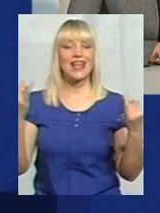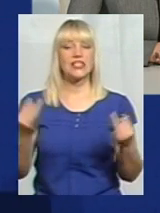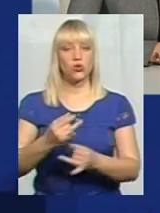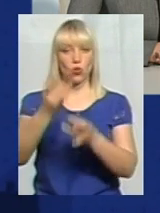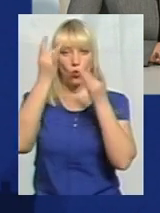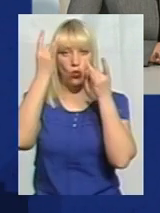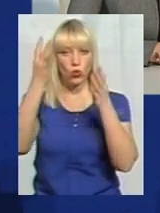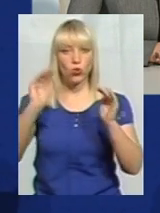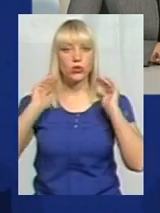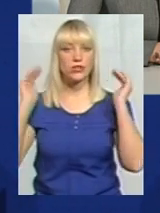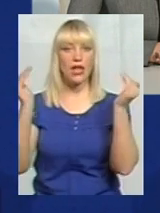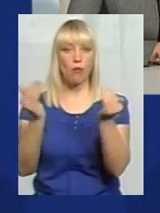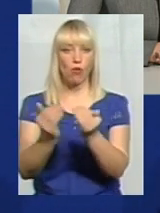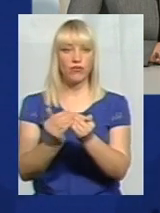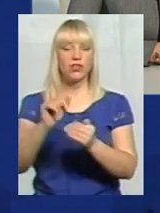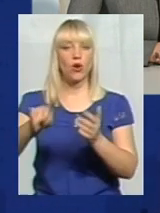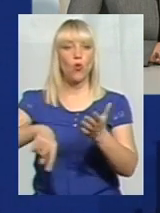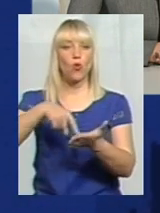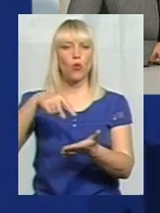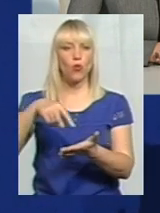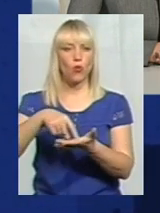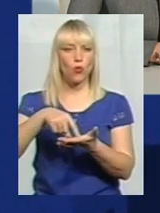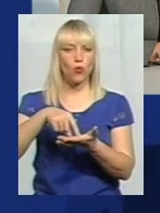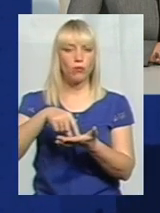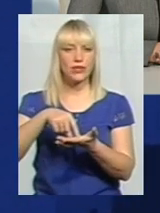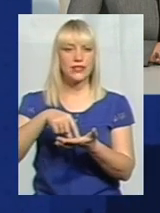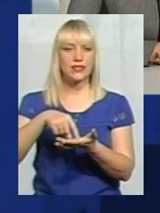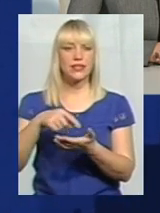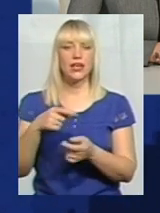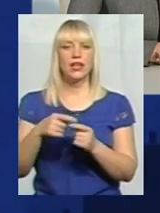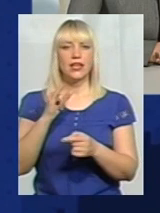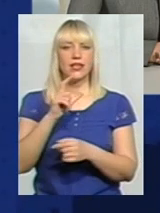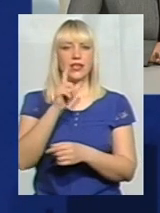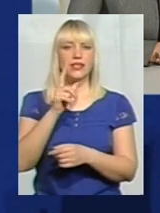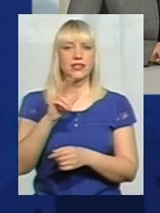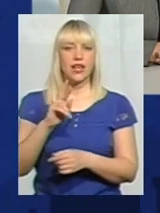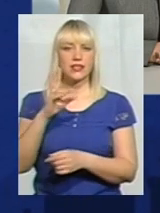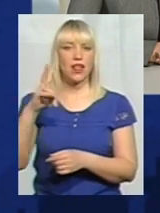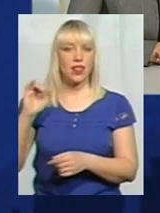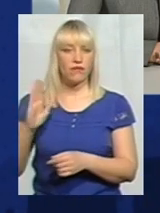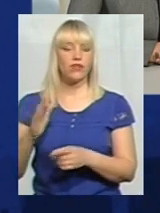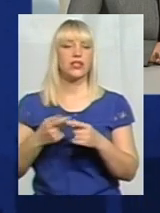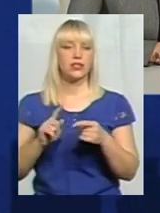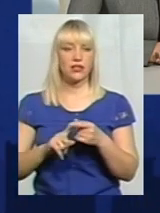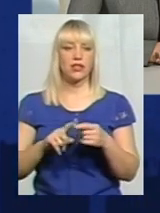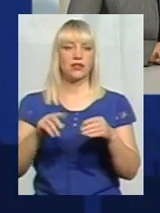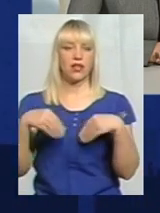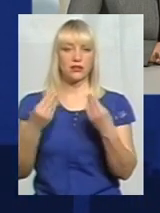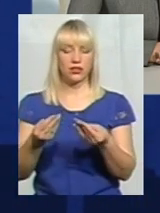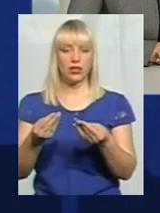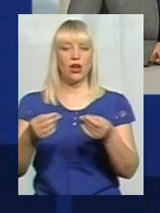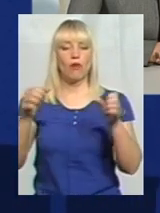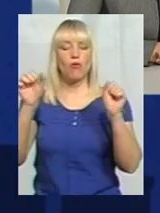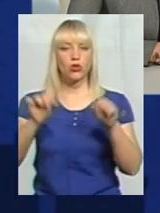досповідника у місті Зязяслава. Реалізація його дала можливість надати нове